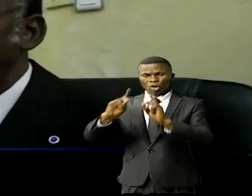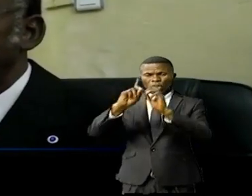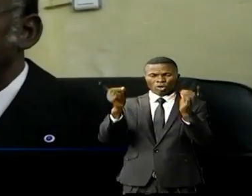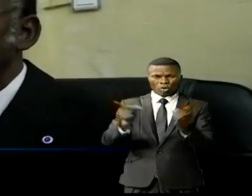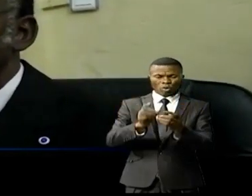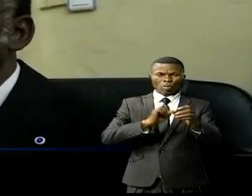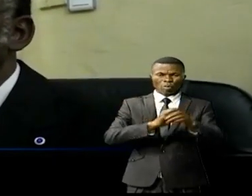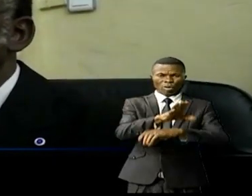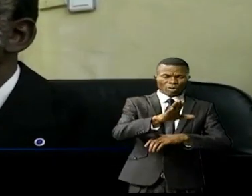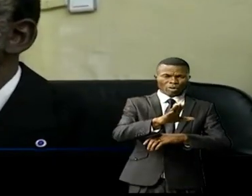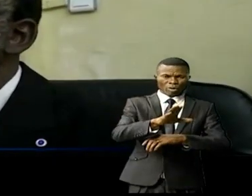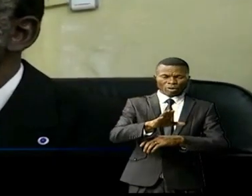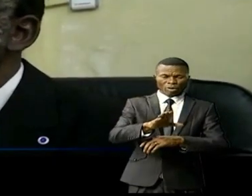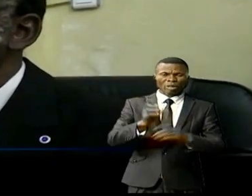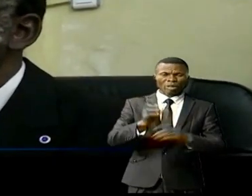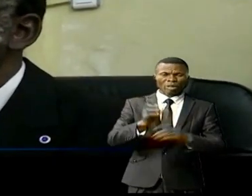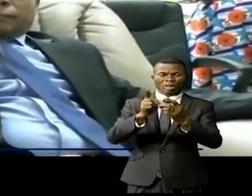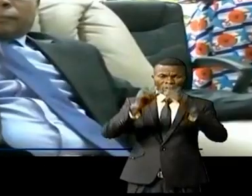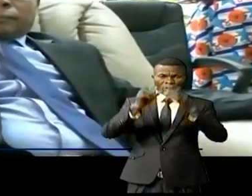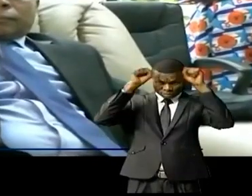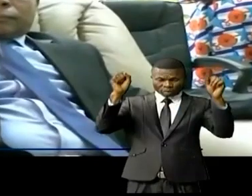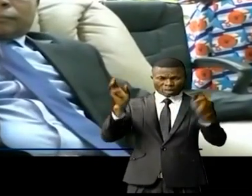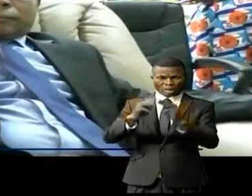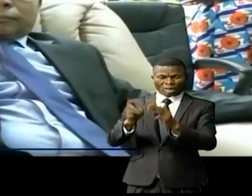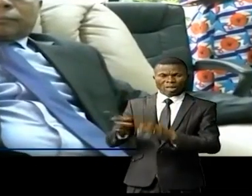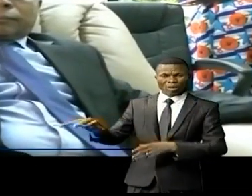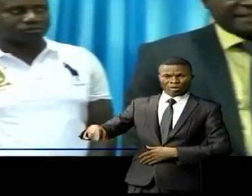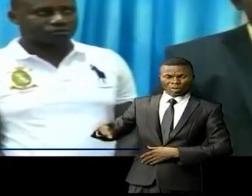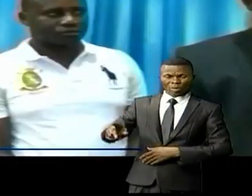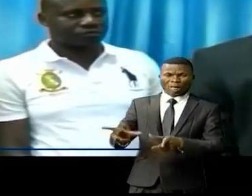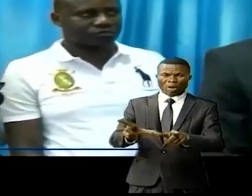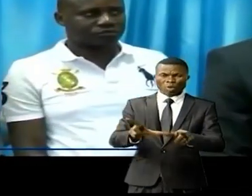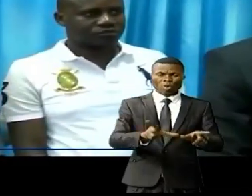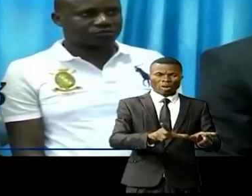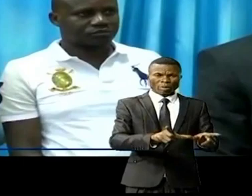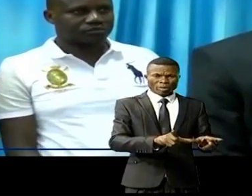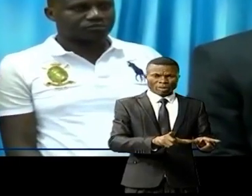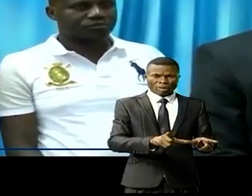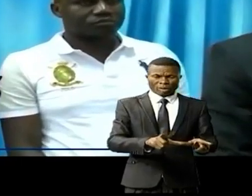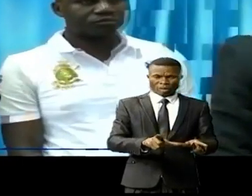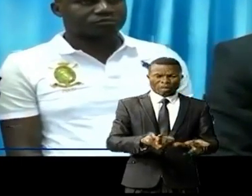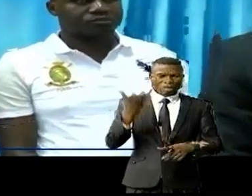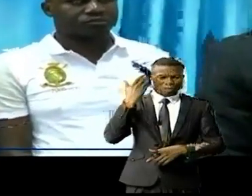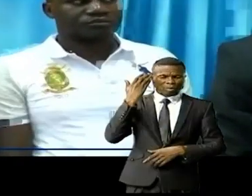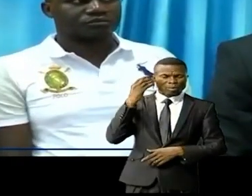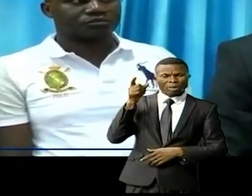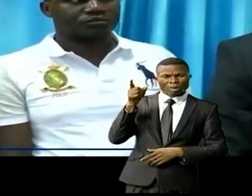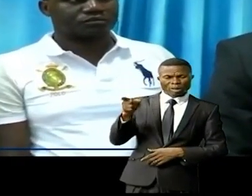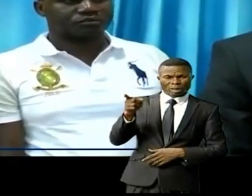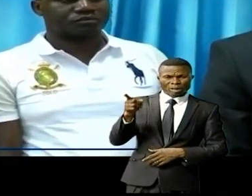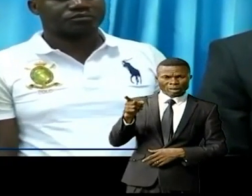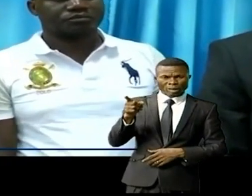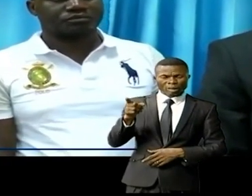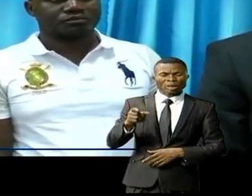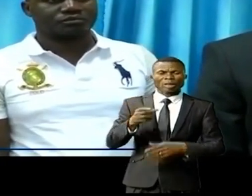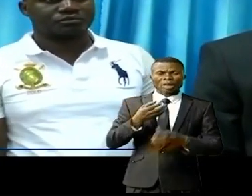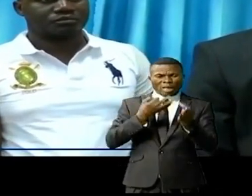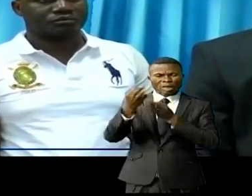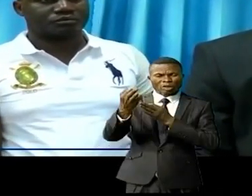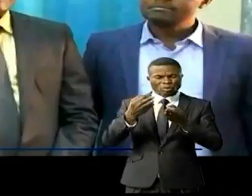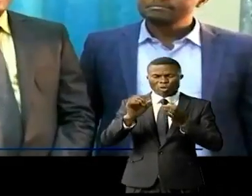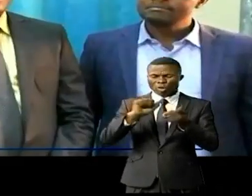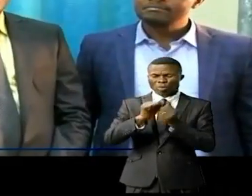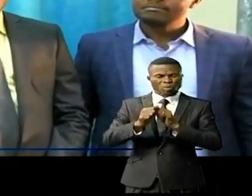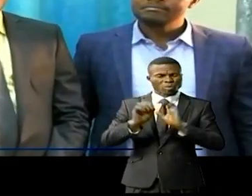montée par eux a rencontré le président de l'Assemblée provinciale du Lualaba, Louis Kamoui Thioumbou, à qui elle a soumis